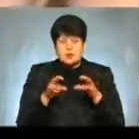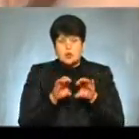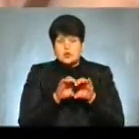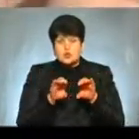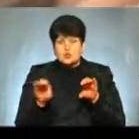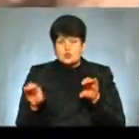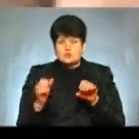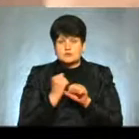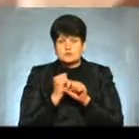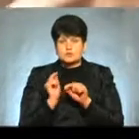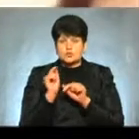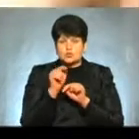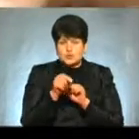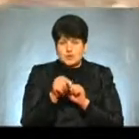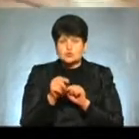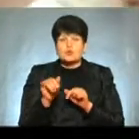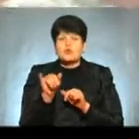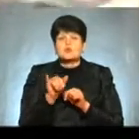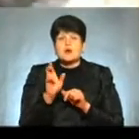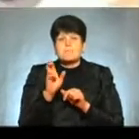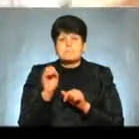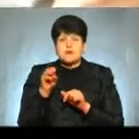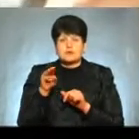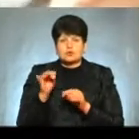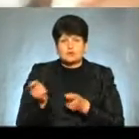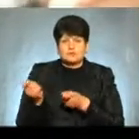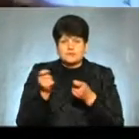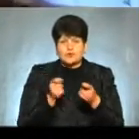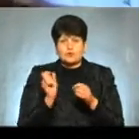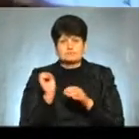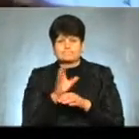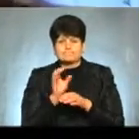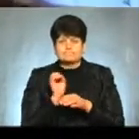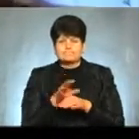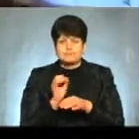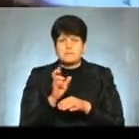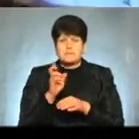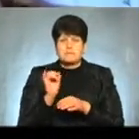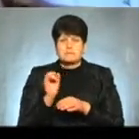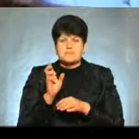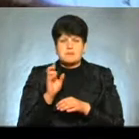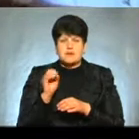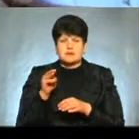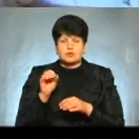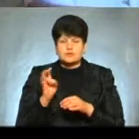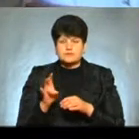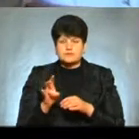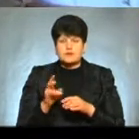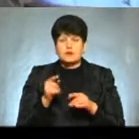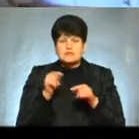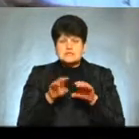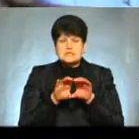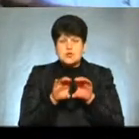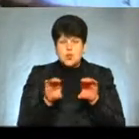прокинути туди, щоб мали бетон йти Бетон йшов насосами, його закачували, бо там не можна було І якраз ми тут ті